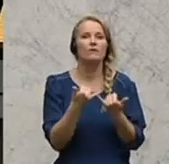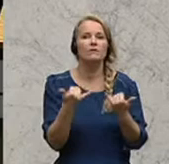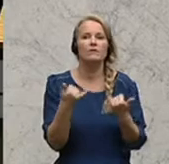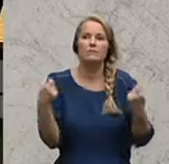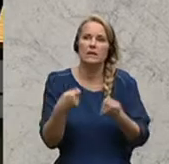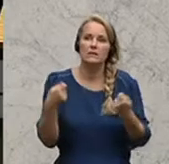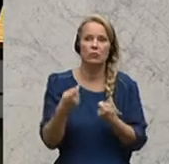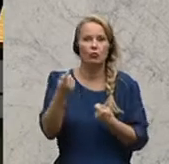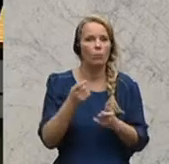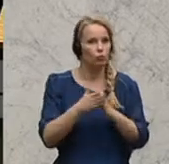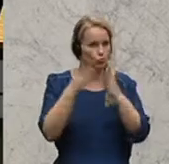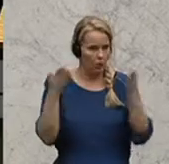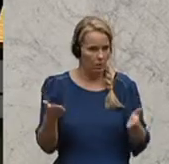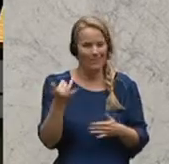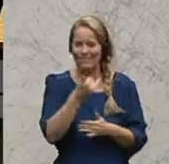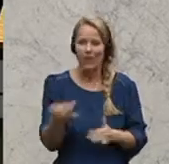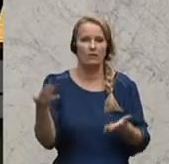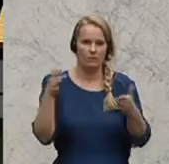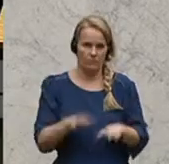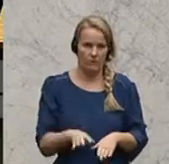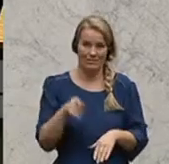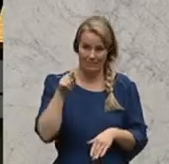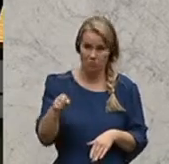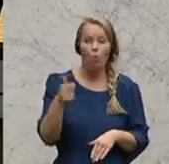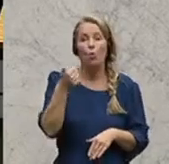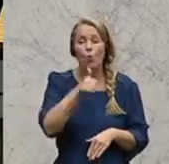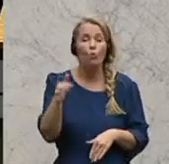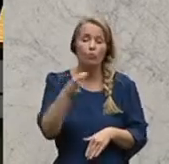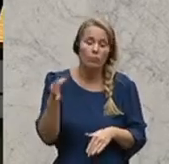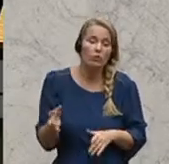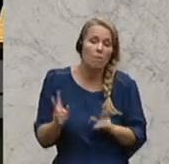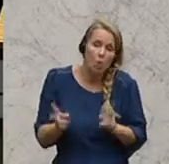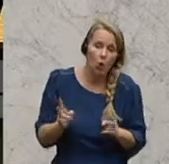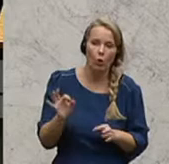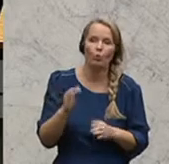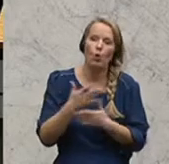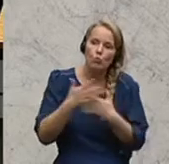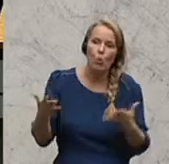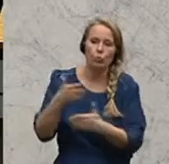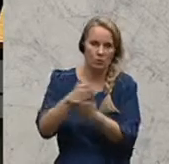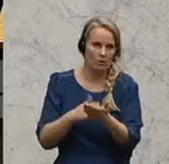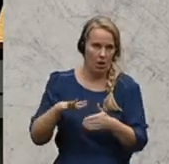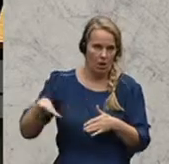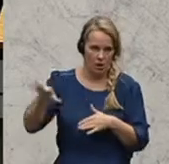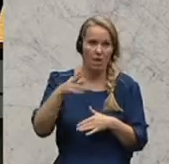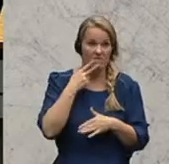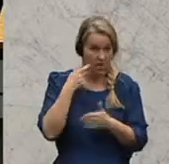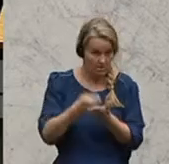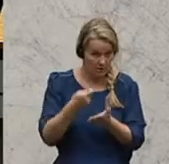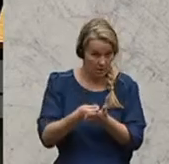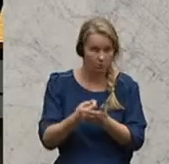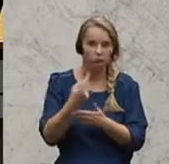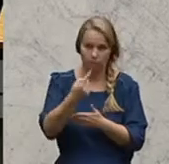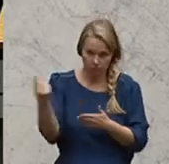überhaupt diesen Schaden, dass wir jedenfalls darauf schauen, dass möglichst 100 Prozent oder möglichst ein großer Anteil auch von jenen bezahlt wird,